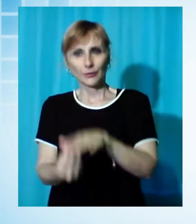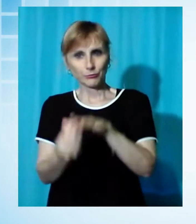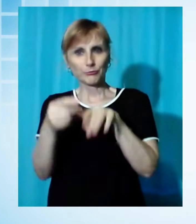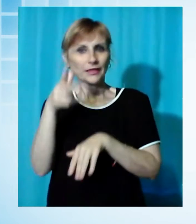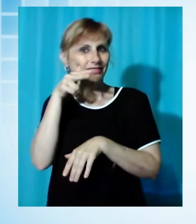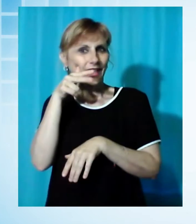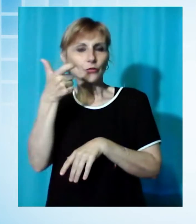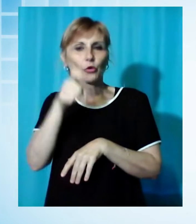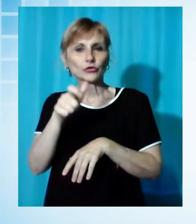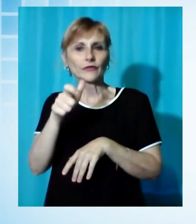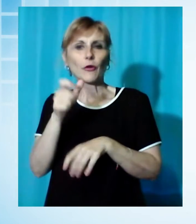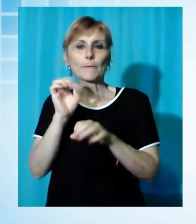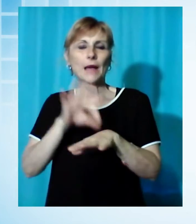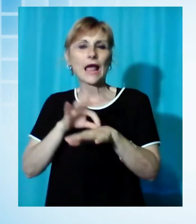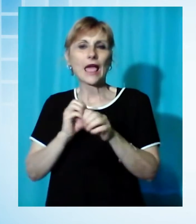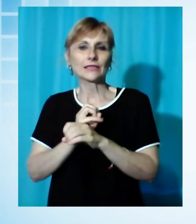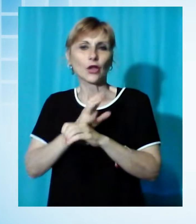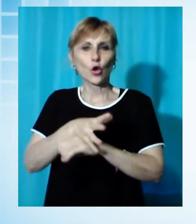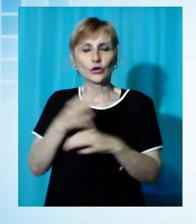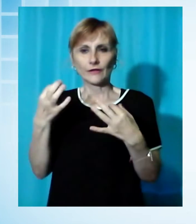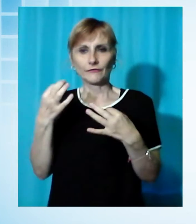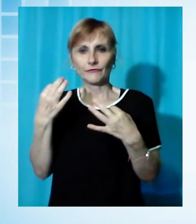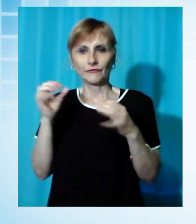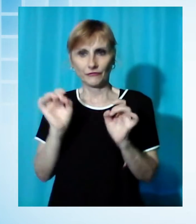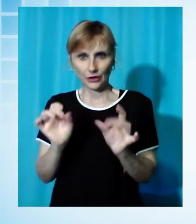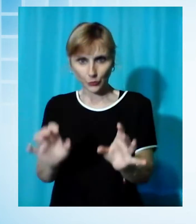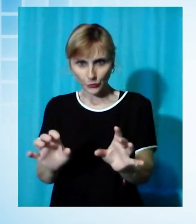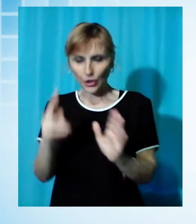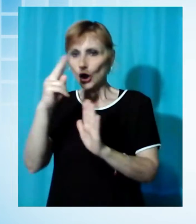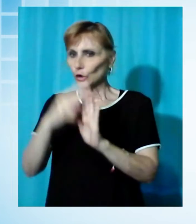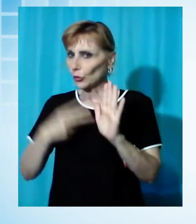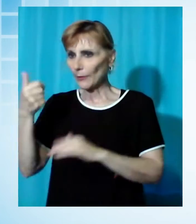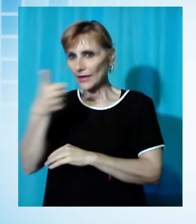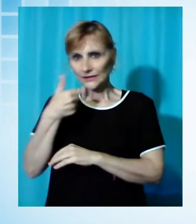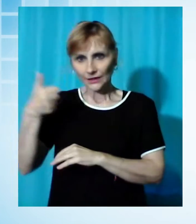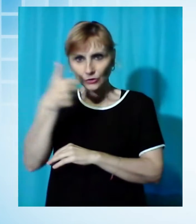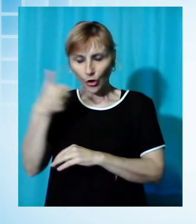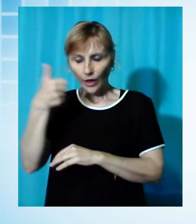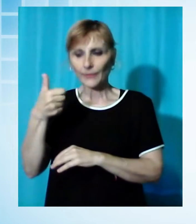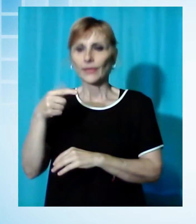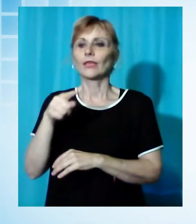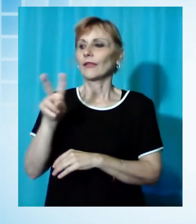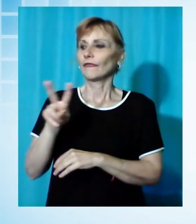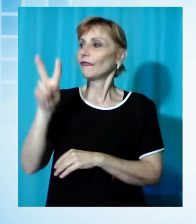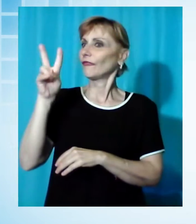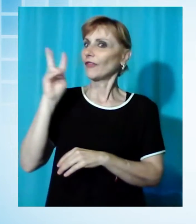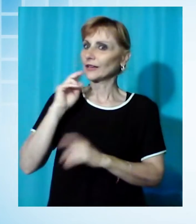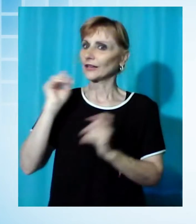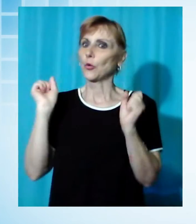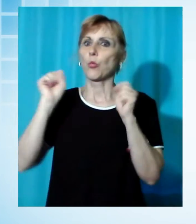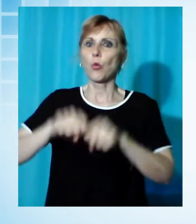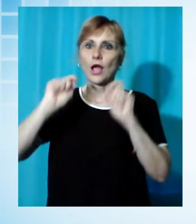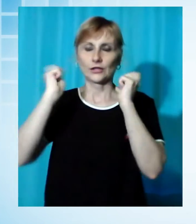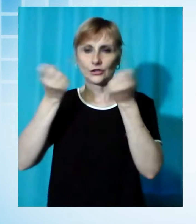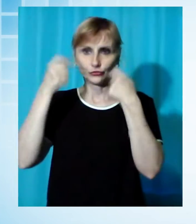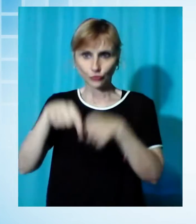coronavirus. Due mesi di malattie e di isolamento non facili, ma venerdì è arrivata finalmente l'ufficialità della guarigione. Una